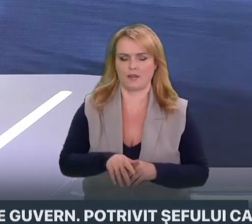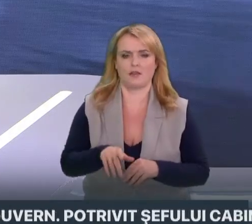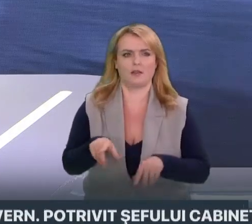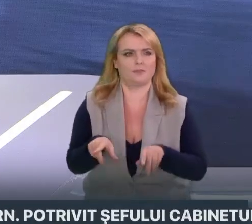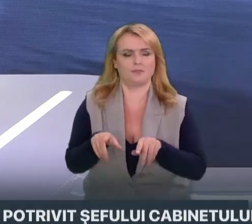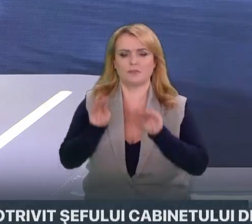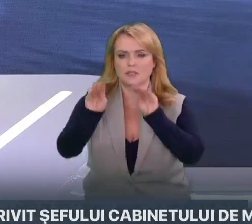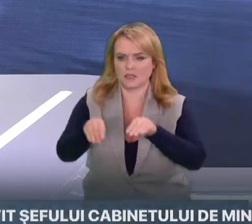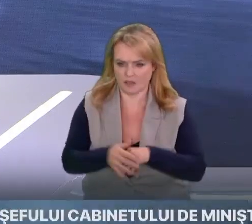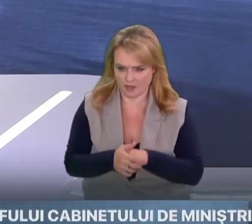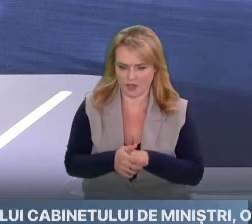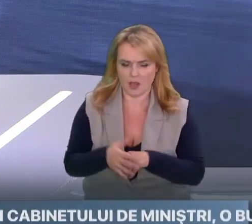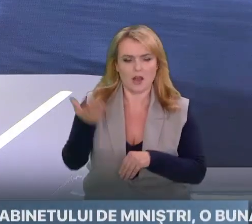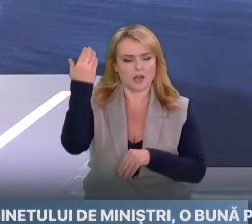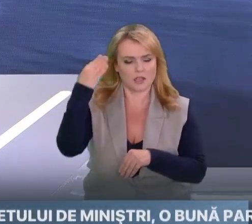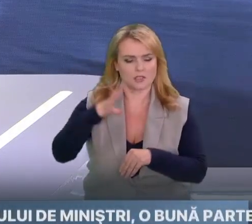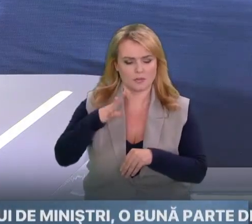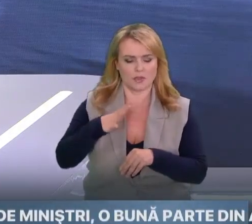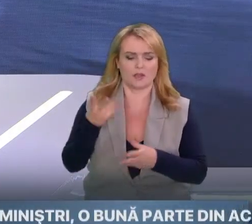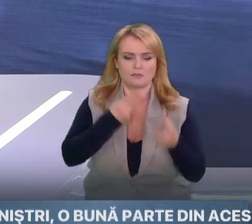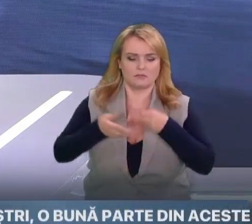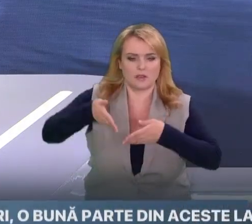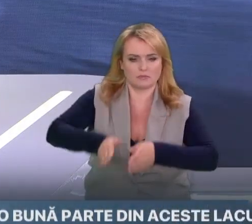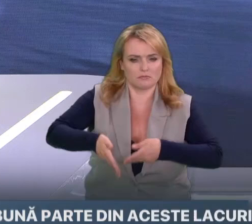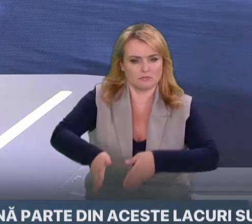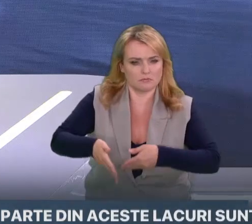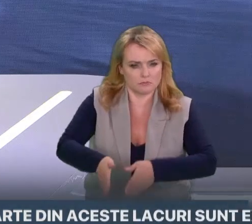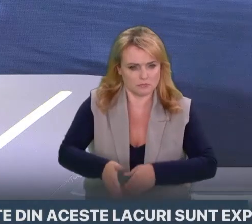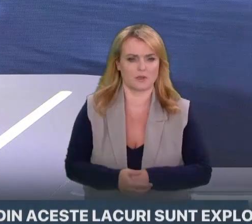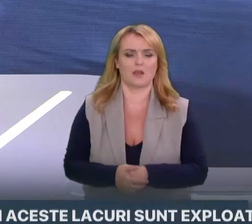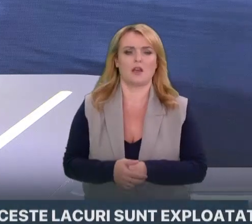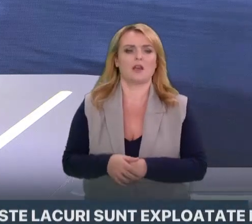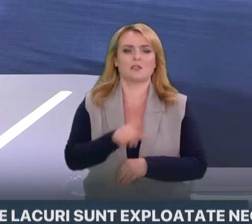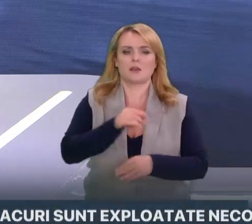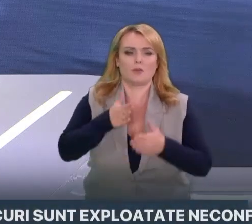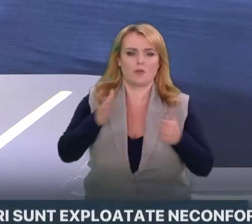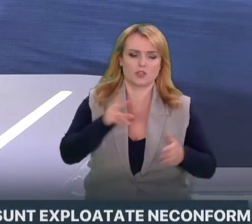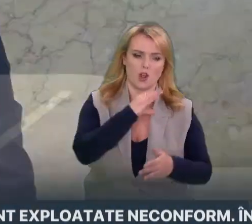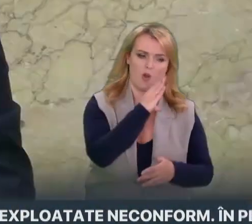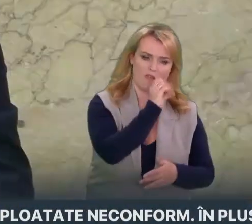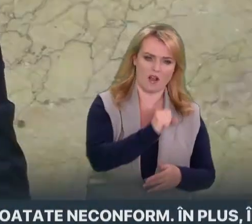trei luni de primăvară, iar cel mai mult au fost afectate localități din raioanele Cantemir și Liova.